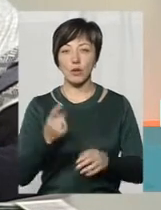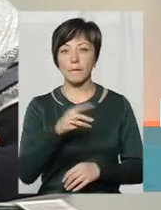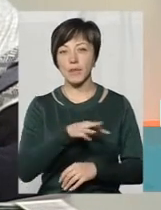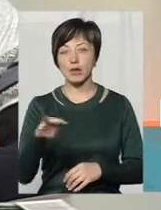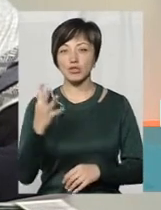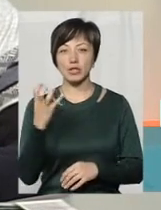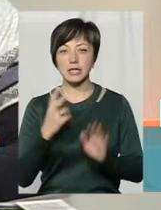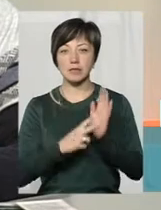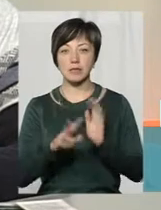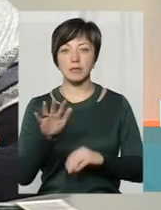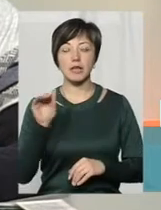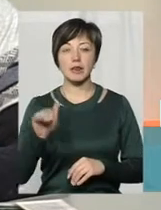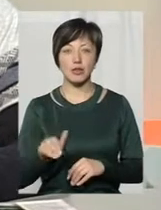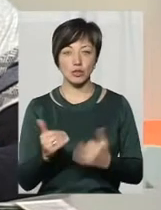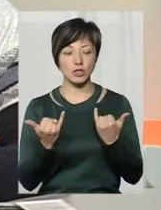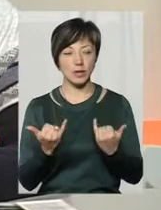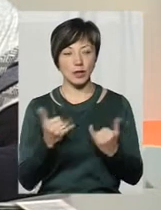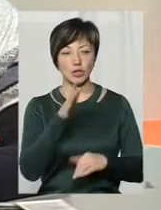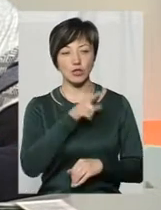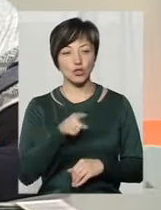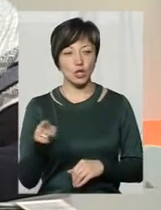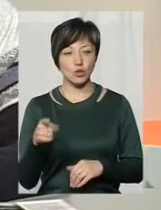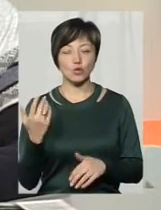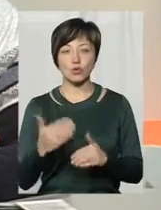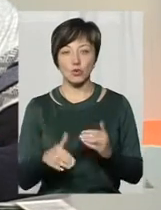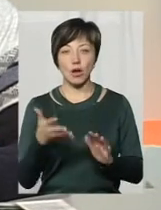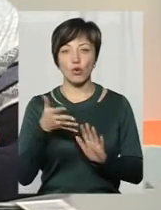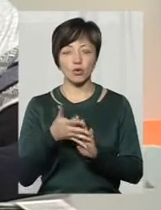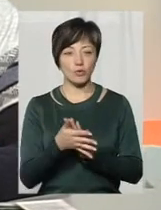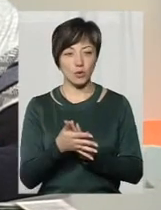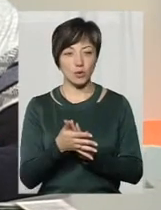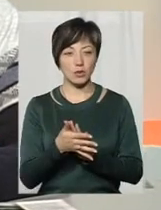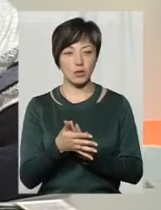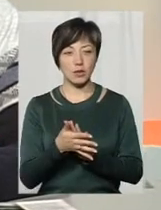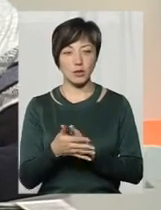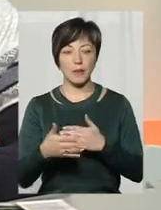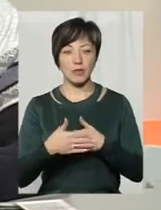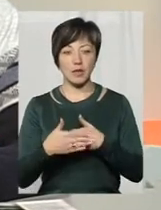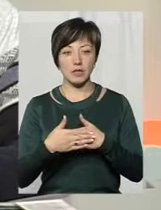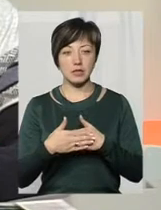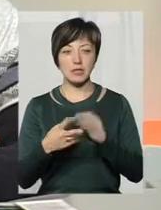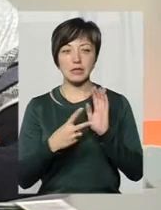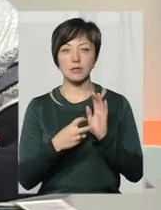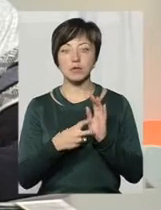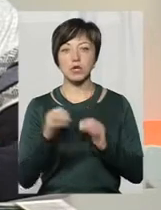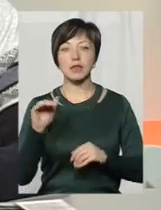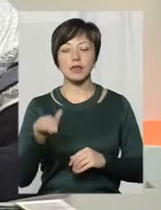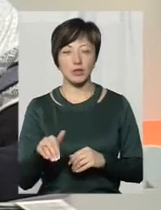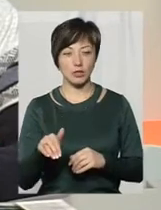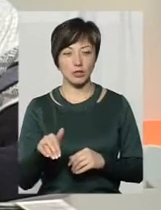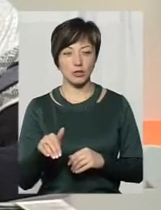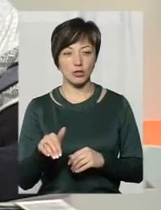мільйонів. На даний час вже освоєно близько 700 тисяч.